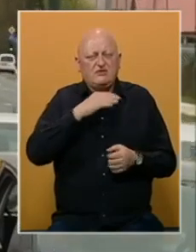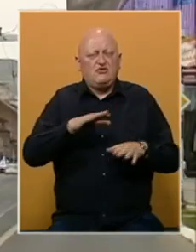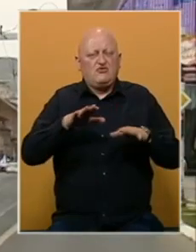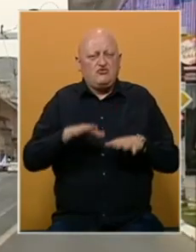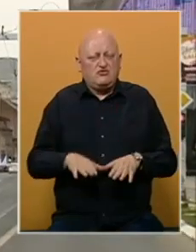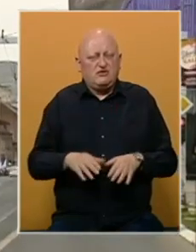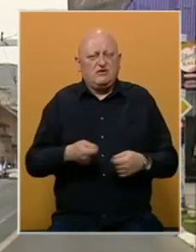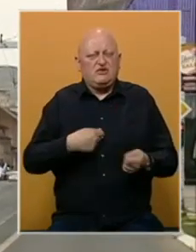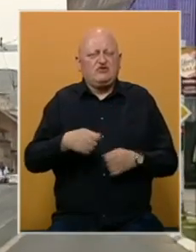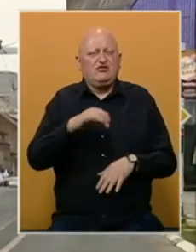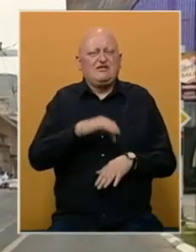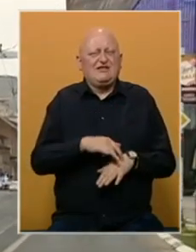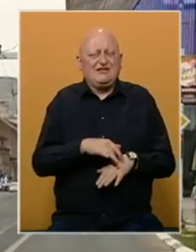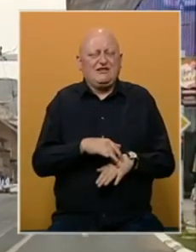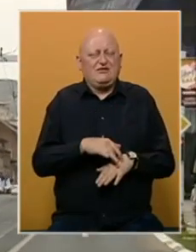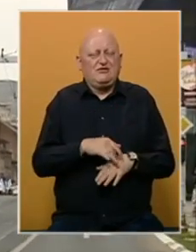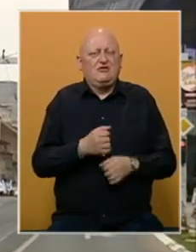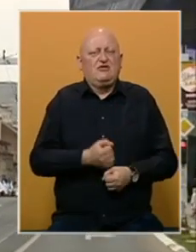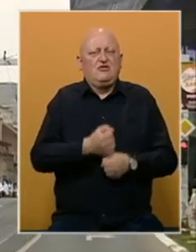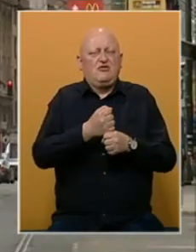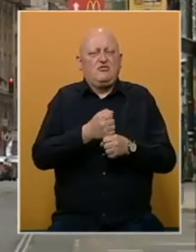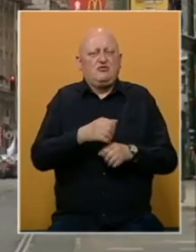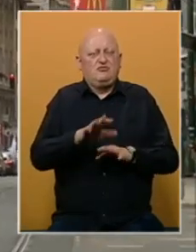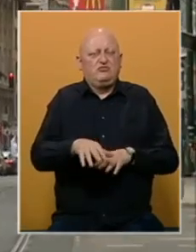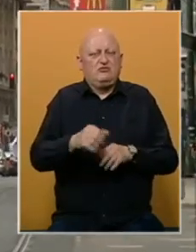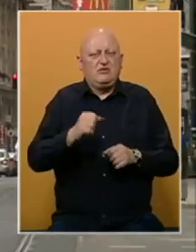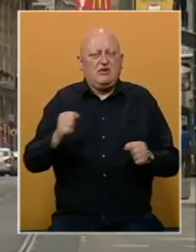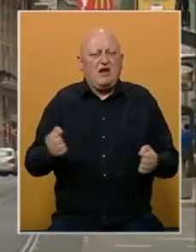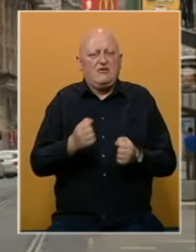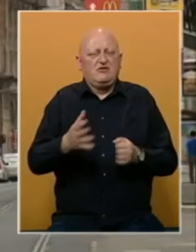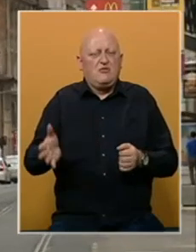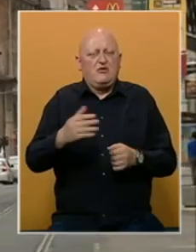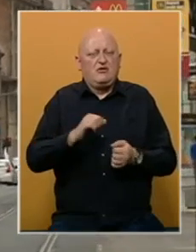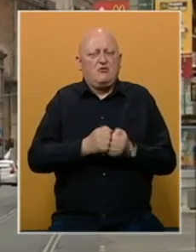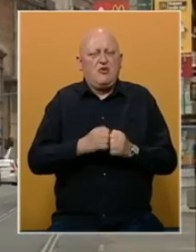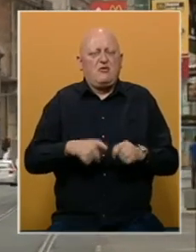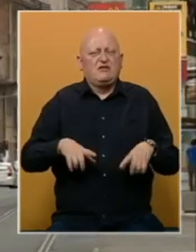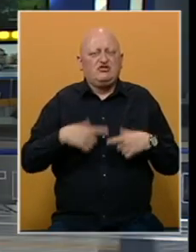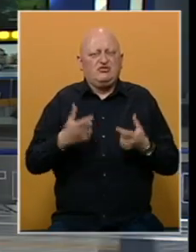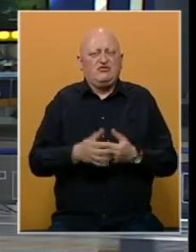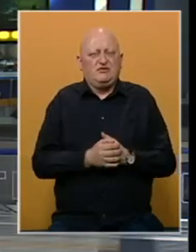zaustavljanje ispred tržnih centara. Podršku maršu pružile su i aktivistice pokreta Borba za život.